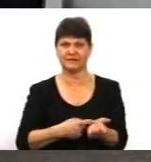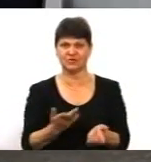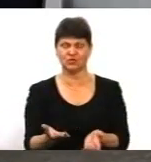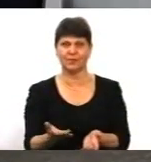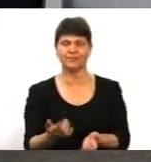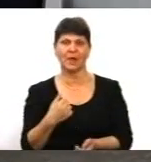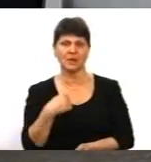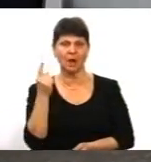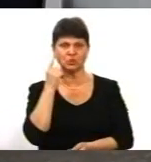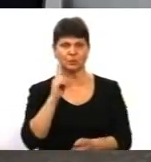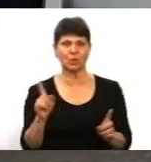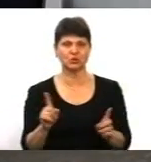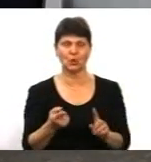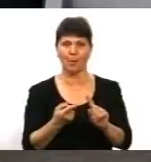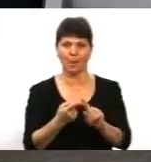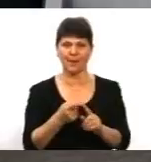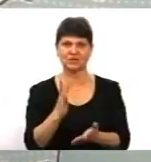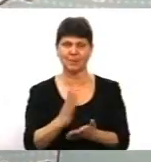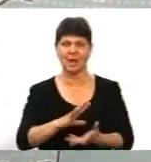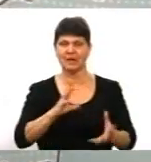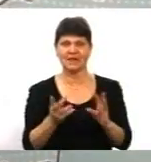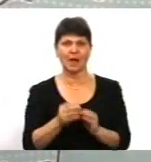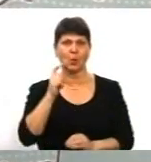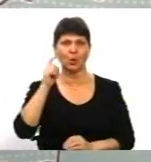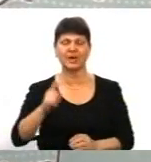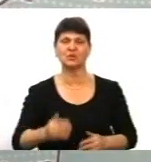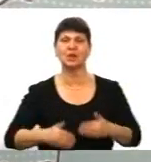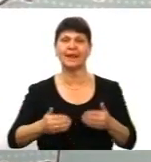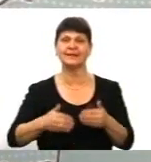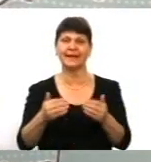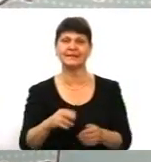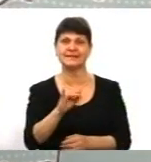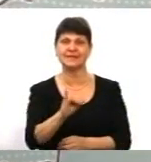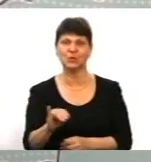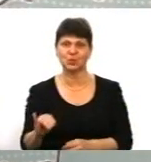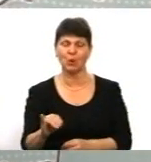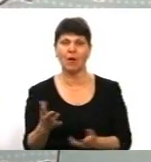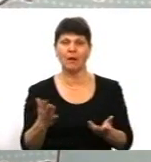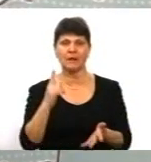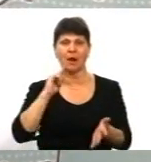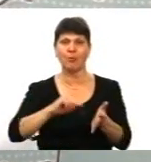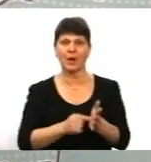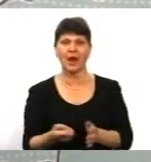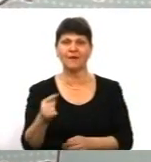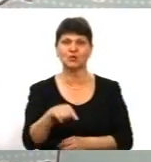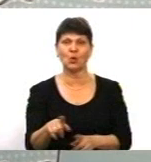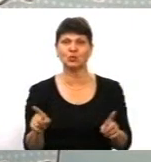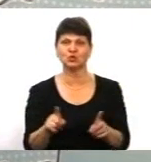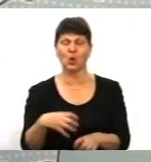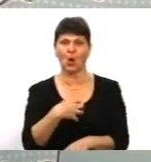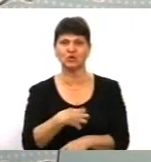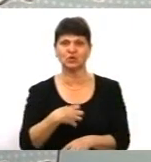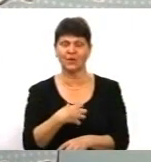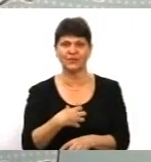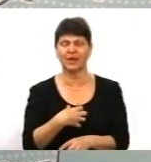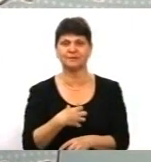по-перше, маємо загальну українську тенденцію, яка полягає в тому, що основний електорат